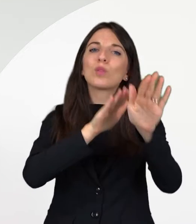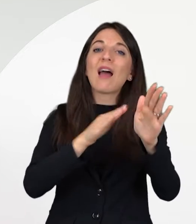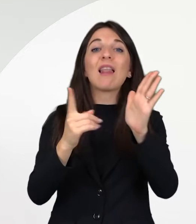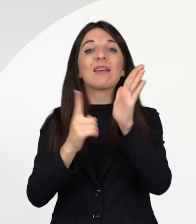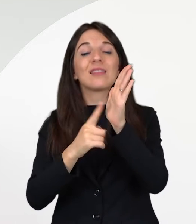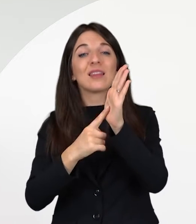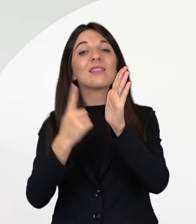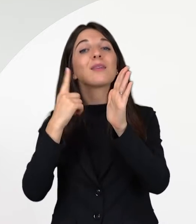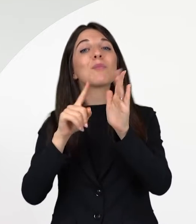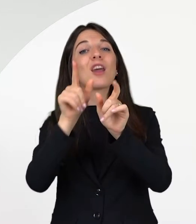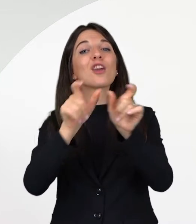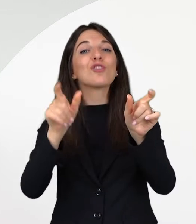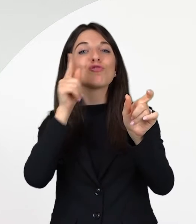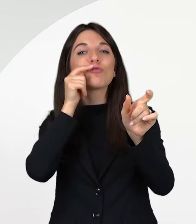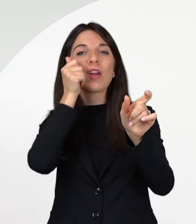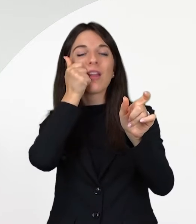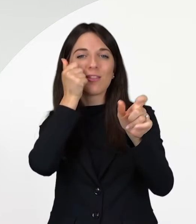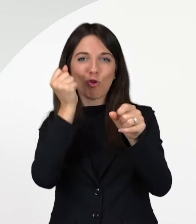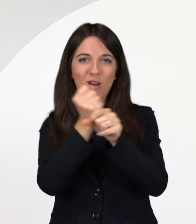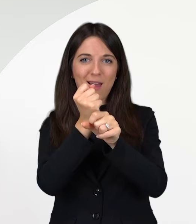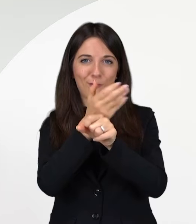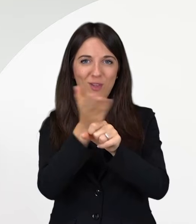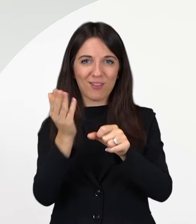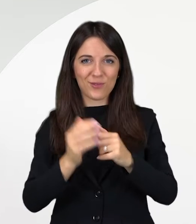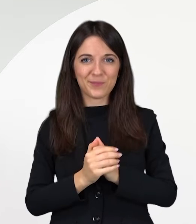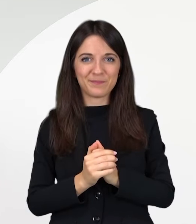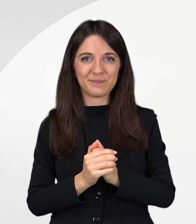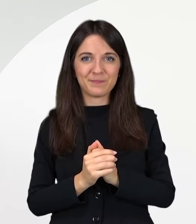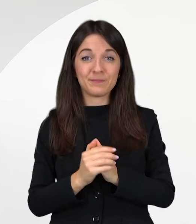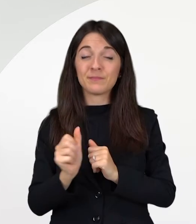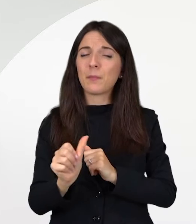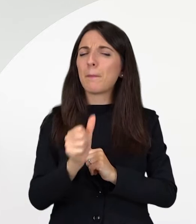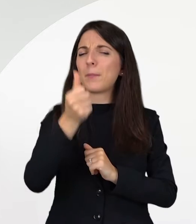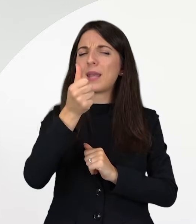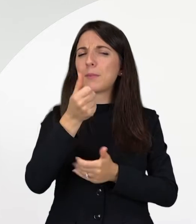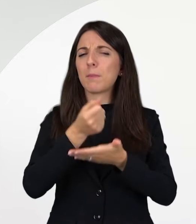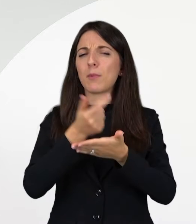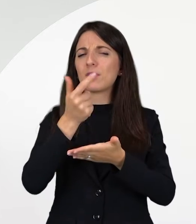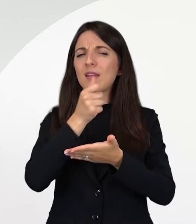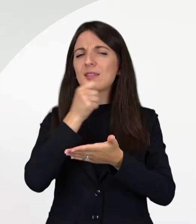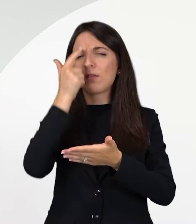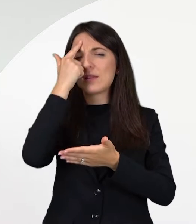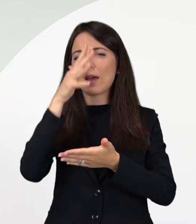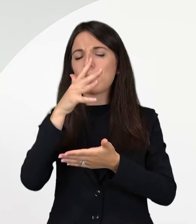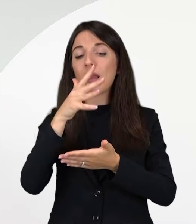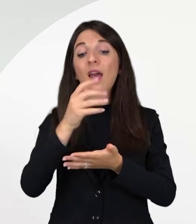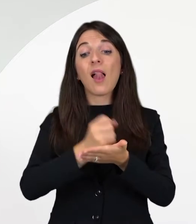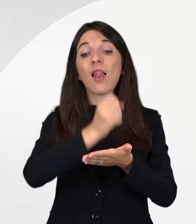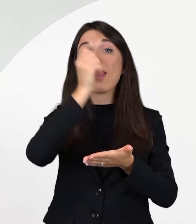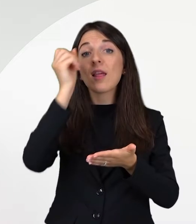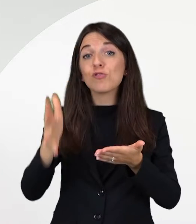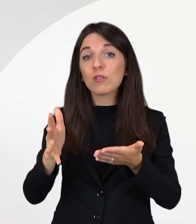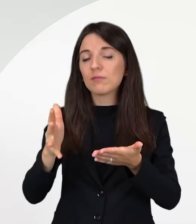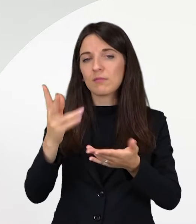ad alcune tutele e diritti a favore dei genitori lavoratori. Innanzitutto è bene sapere che